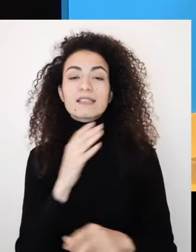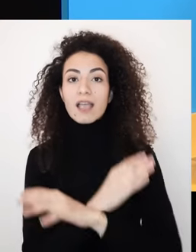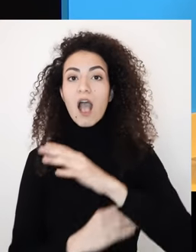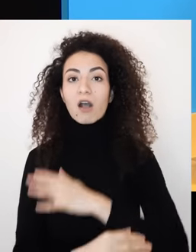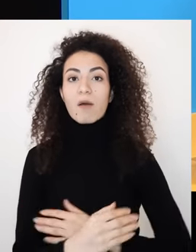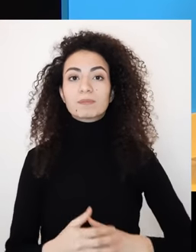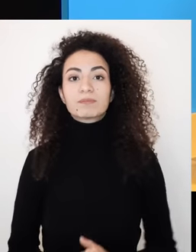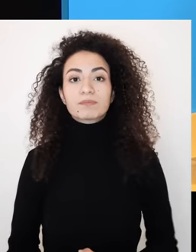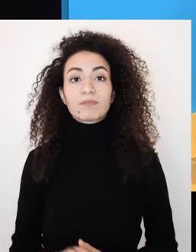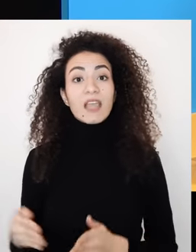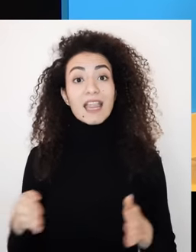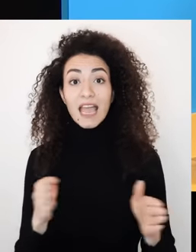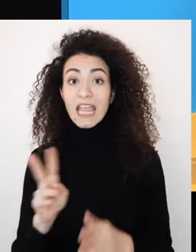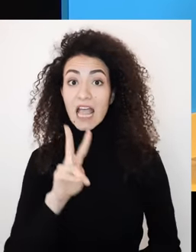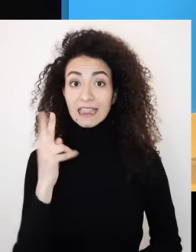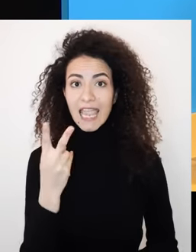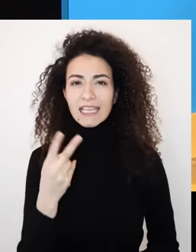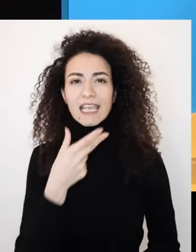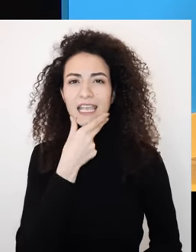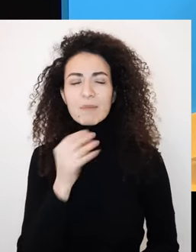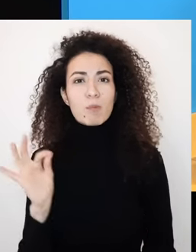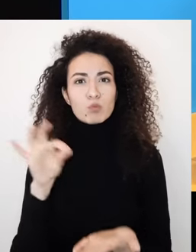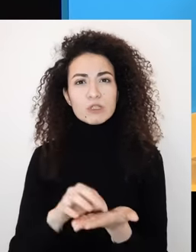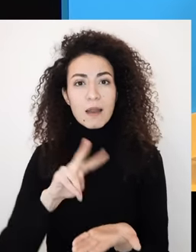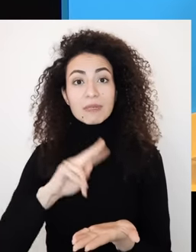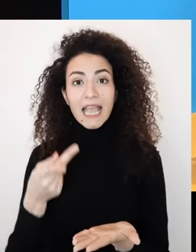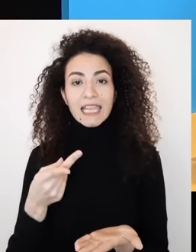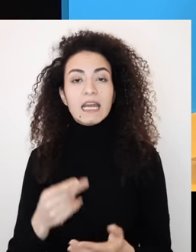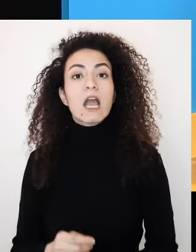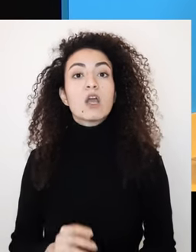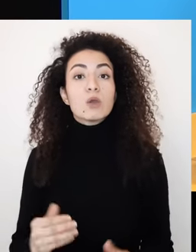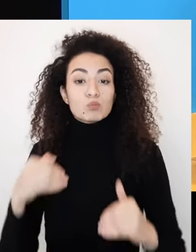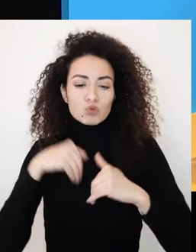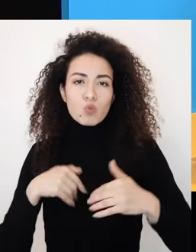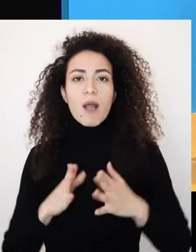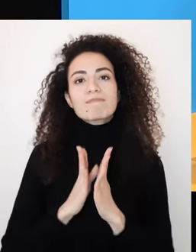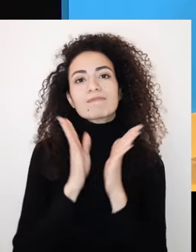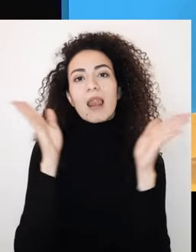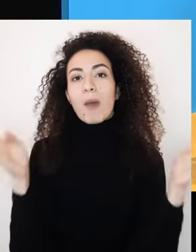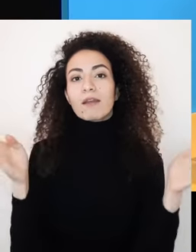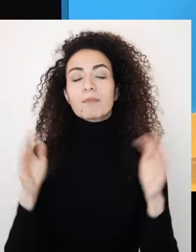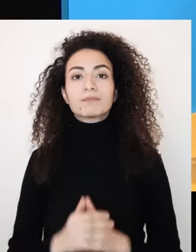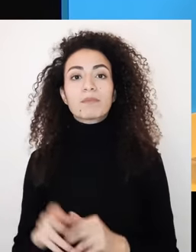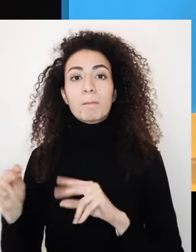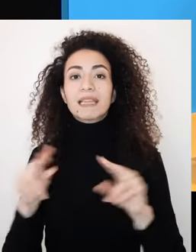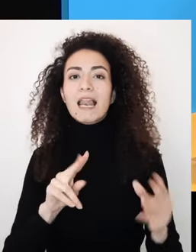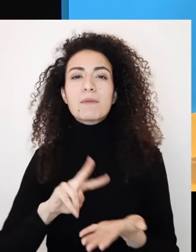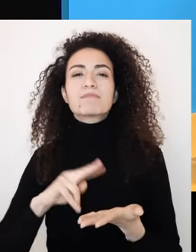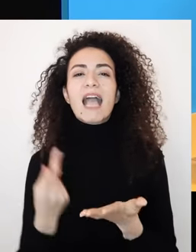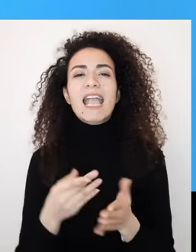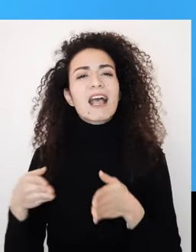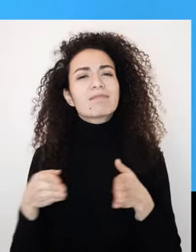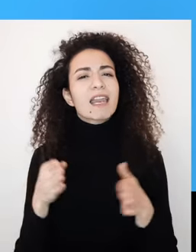الإعاقة أما الطريقة الثانية فتهدف إلى التغيير من الداخل للخارج مثل العمل على تغيير